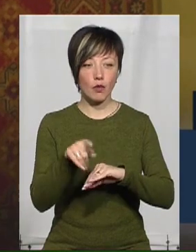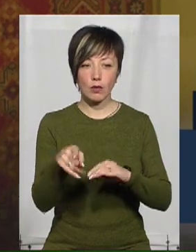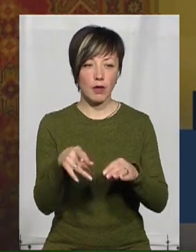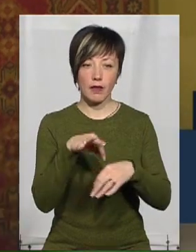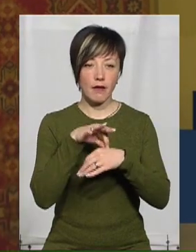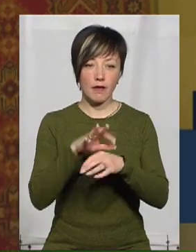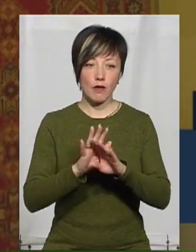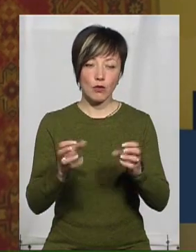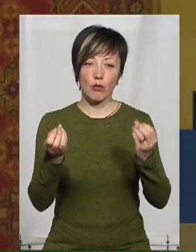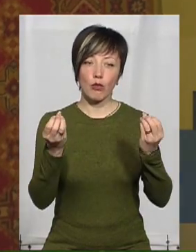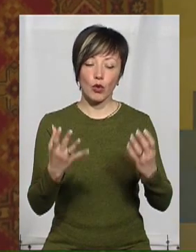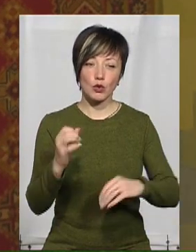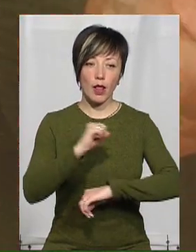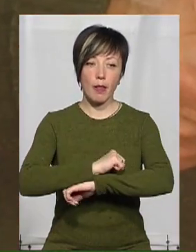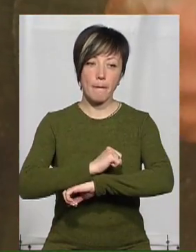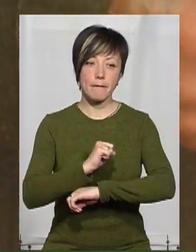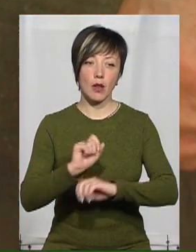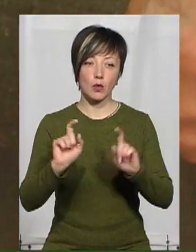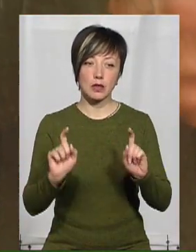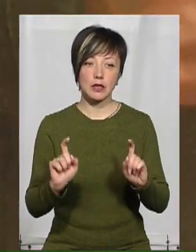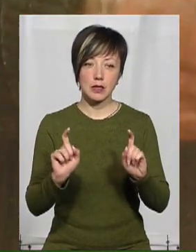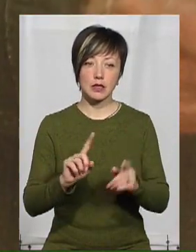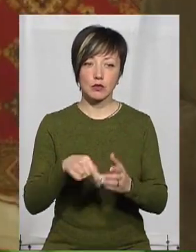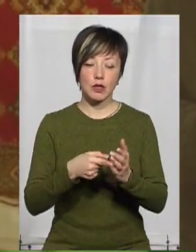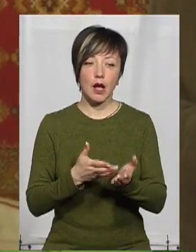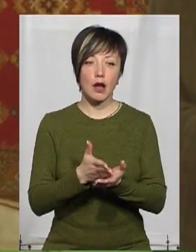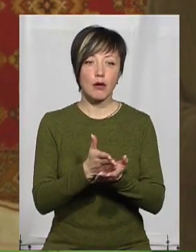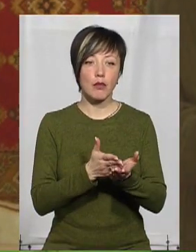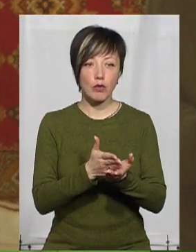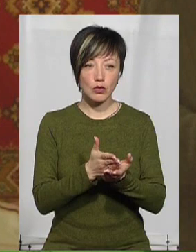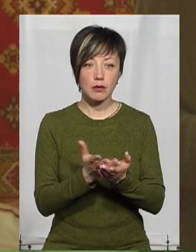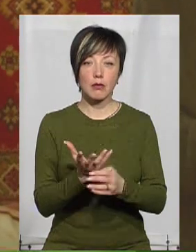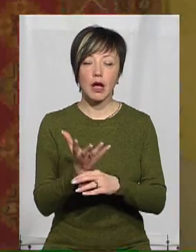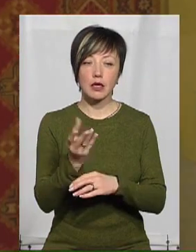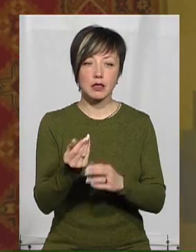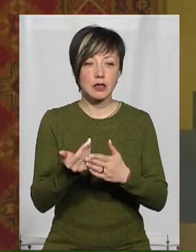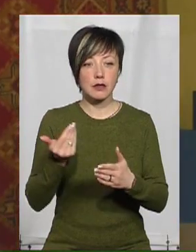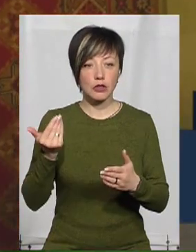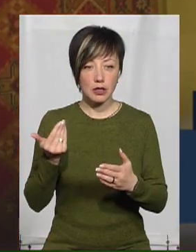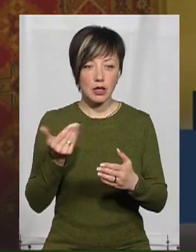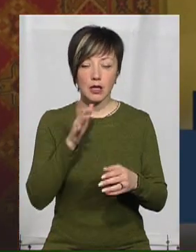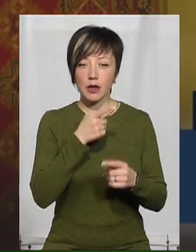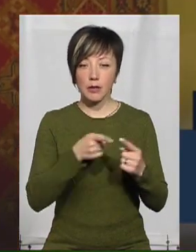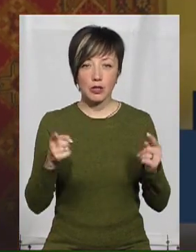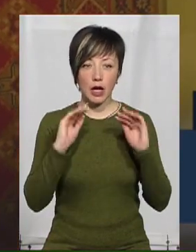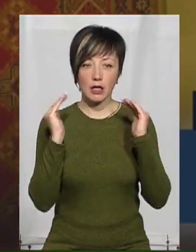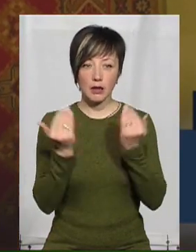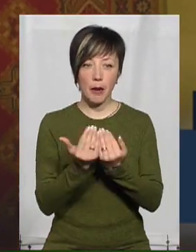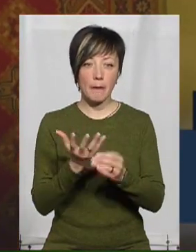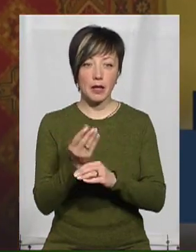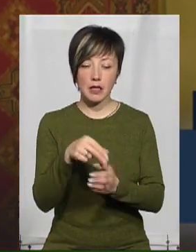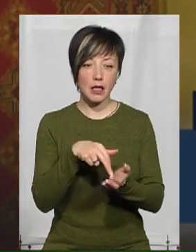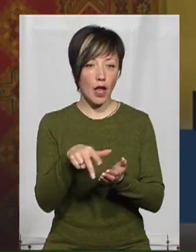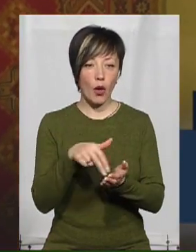виводимо. Вони просто на балконі сидять. За комунальні послуги, каже соцпрацівниця, сплатили завчасно. На час карантину ми платити не ходимо.